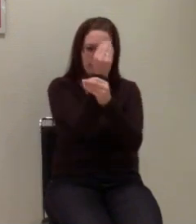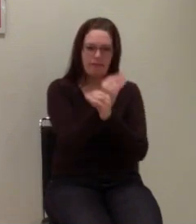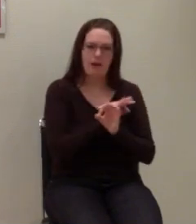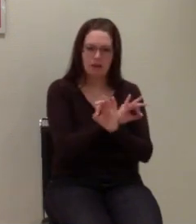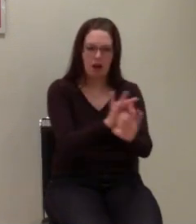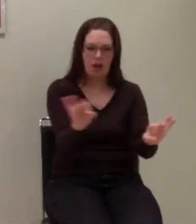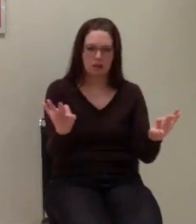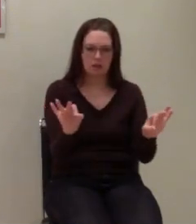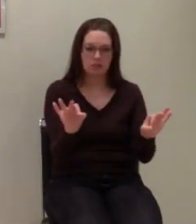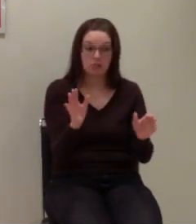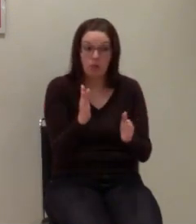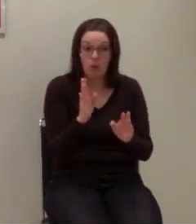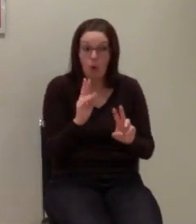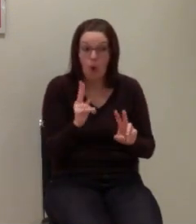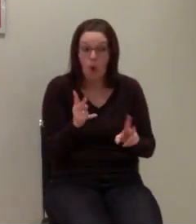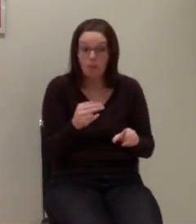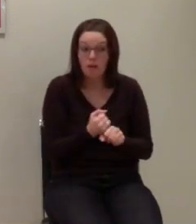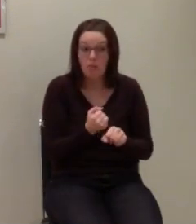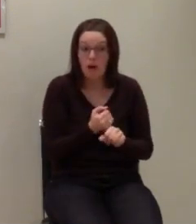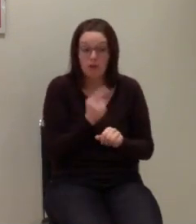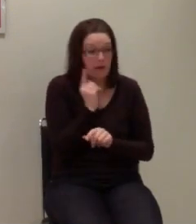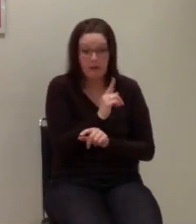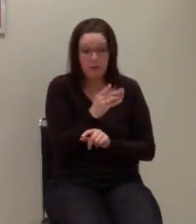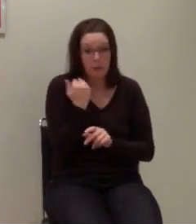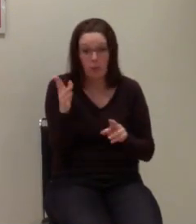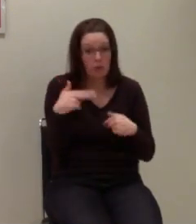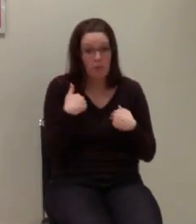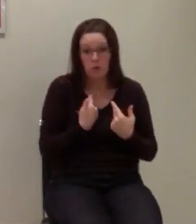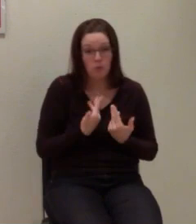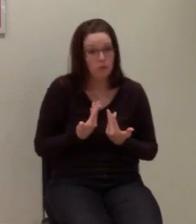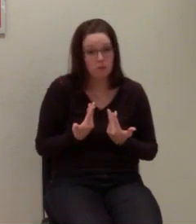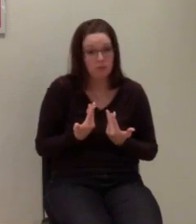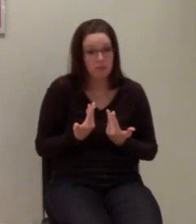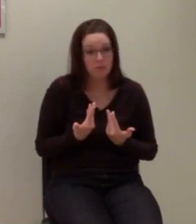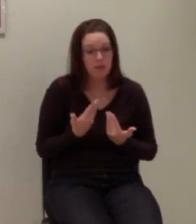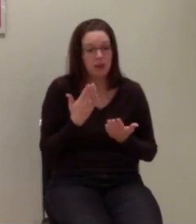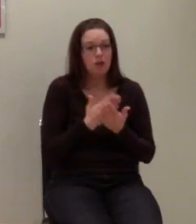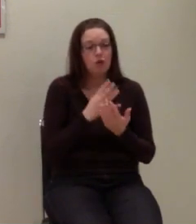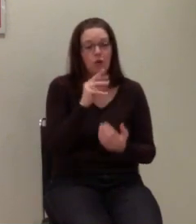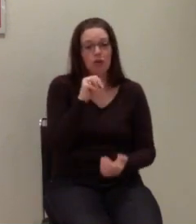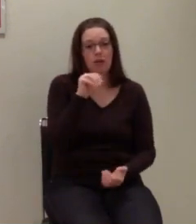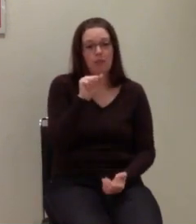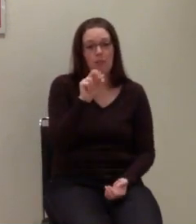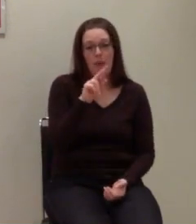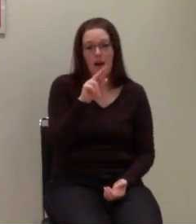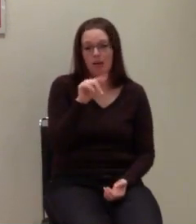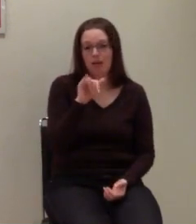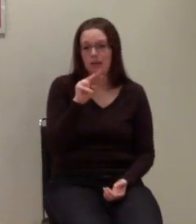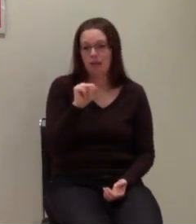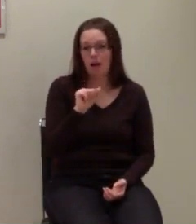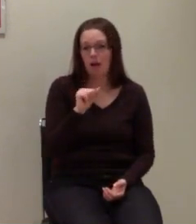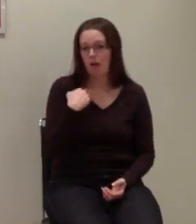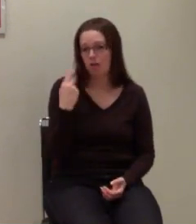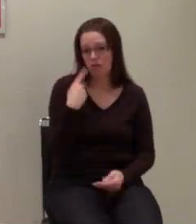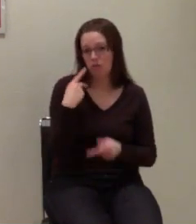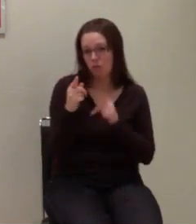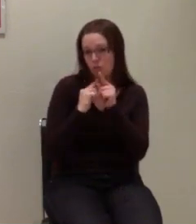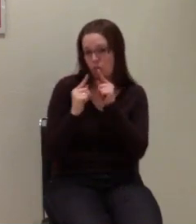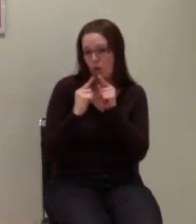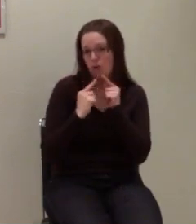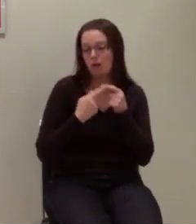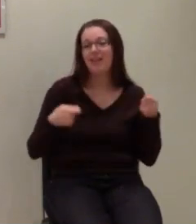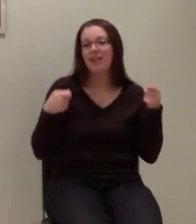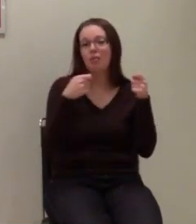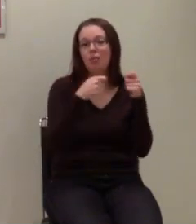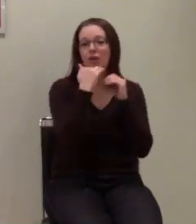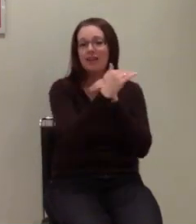inwieweit das passiert ist. Ich habe keine Rückmeldung gekriegt. Ich hatte mit Martina schon gesprochen, dass wir zumindest mal auf Bundesebene